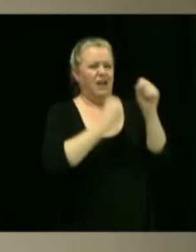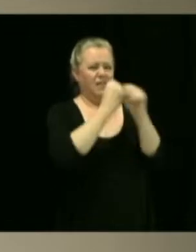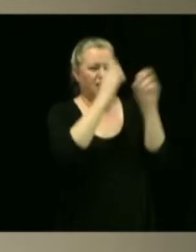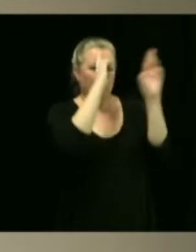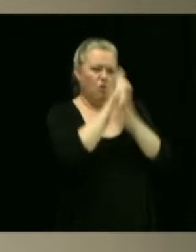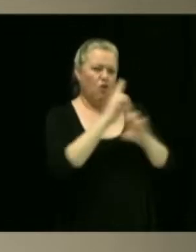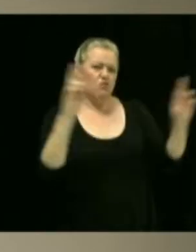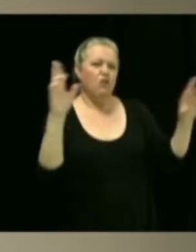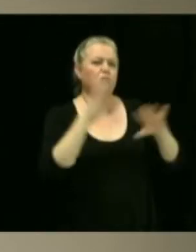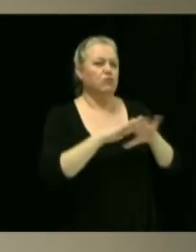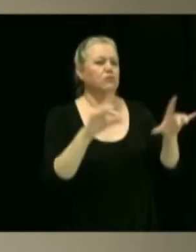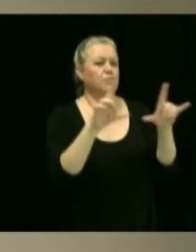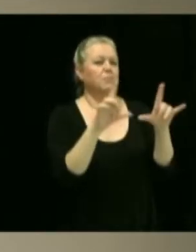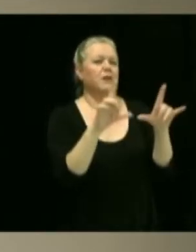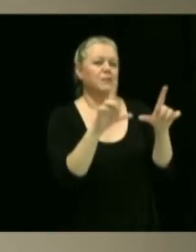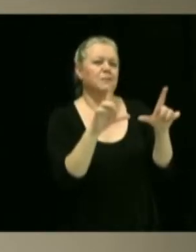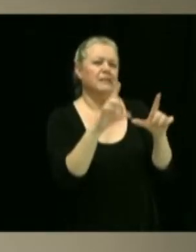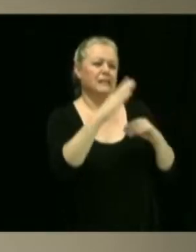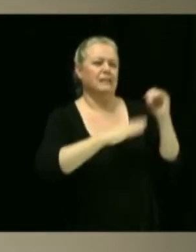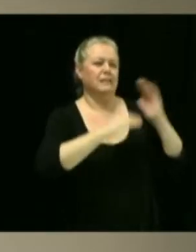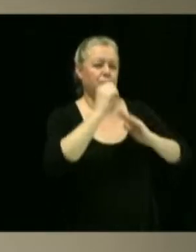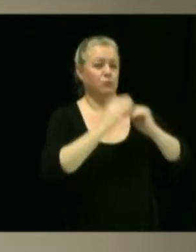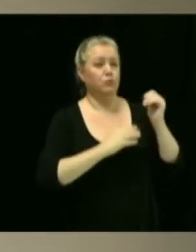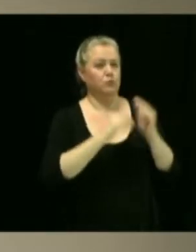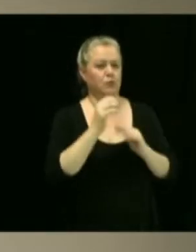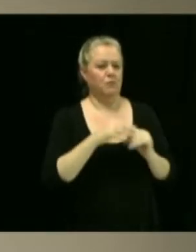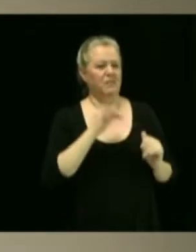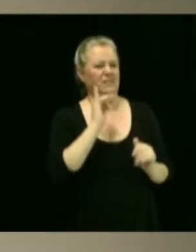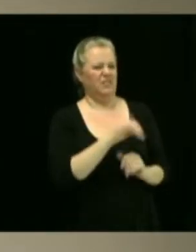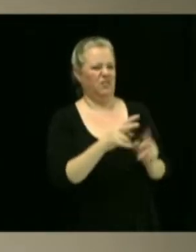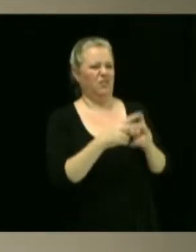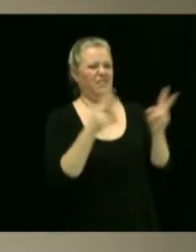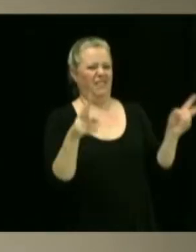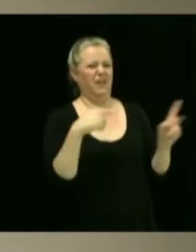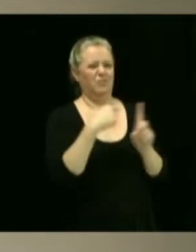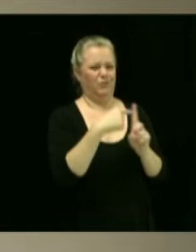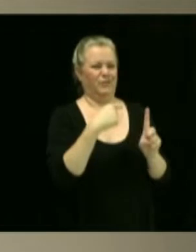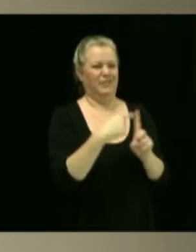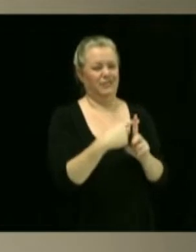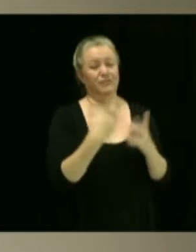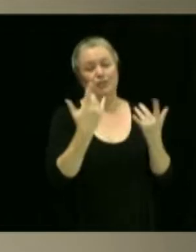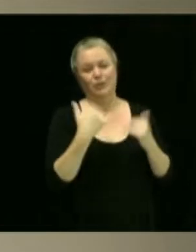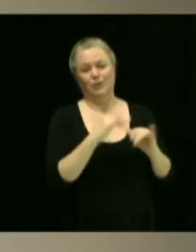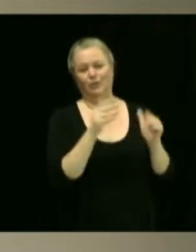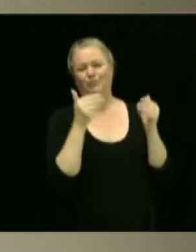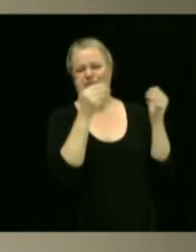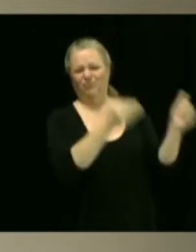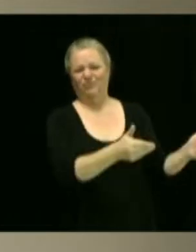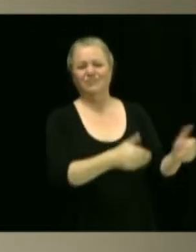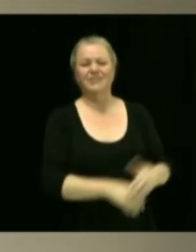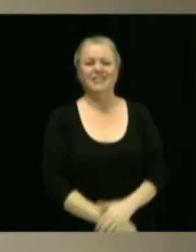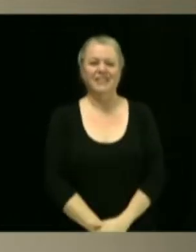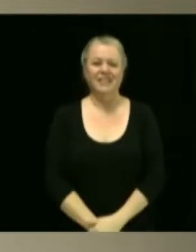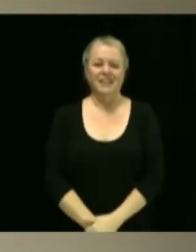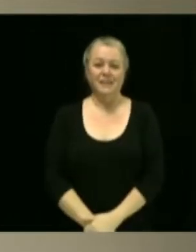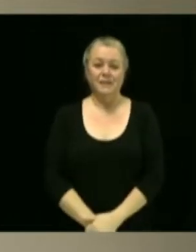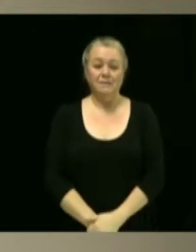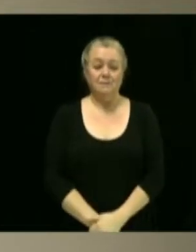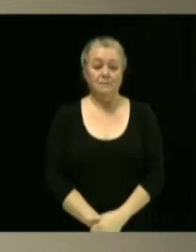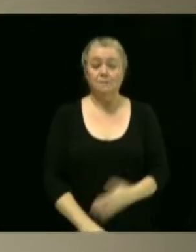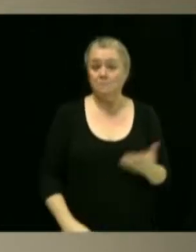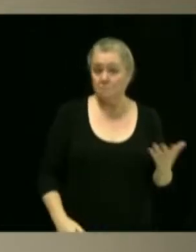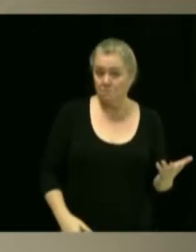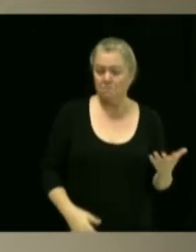'émission de permis et de construction. Donc c'est très positif et on va continuer à travailler dans ce sens-là. Finalement,